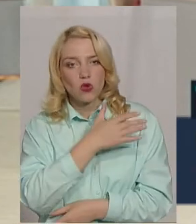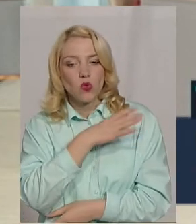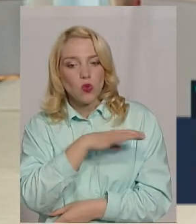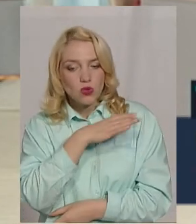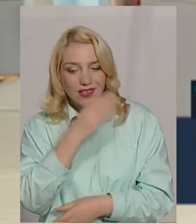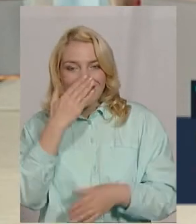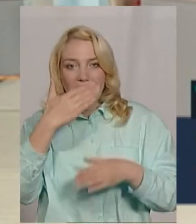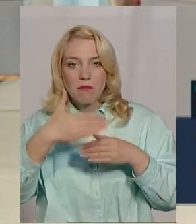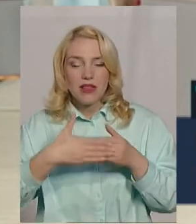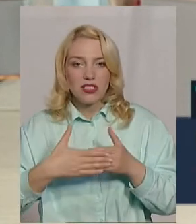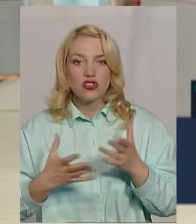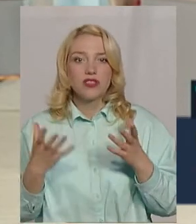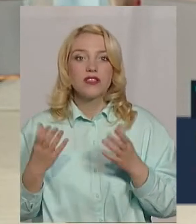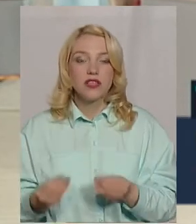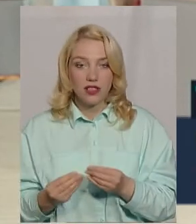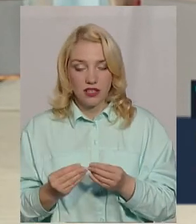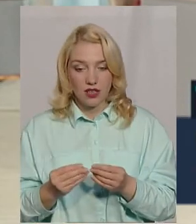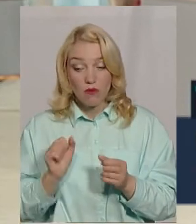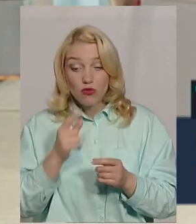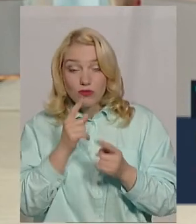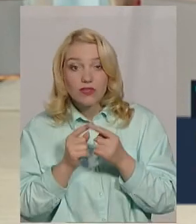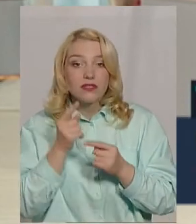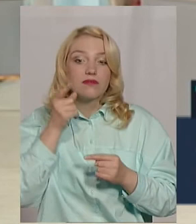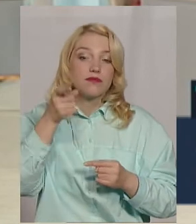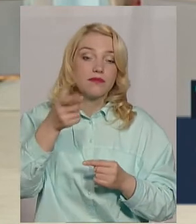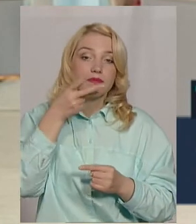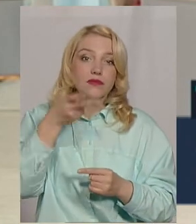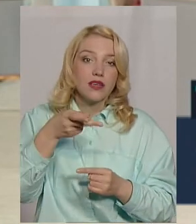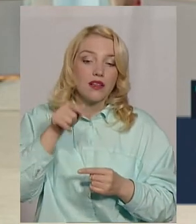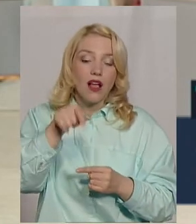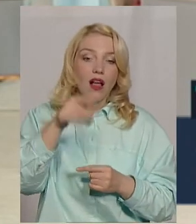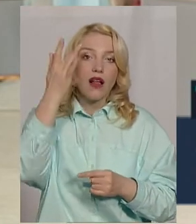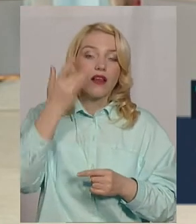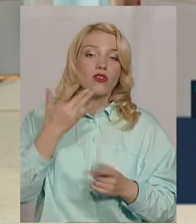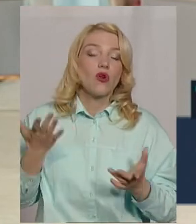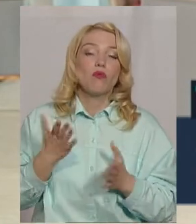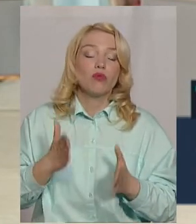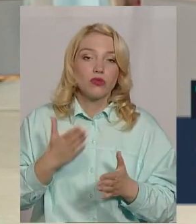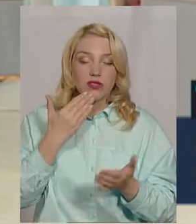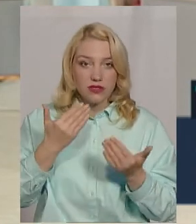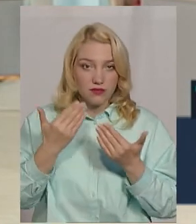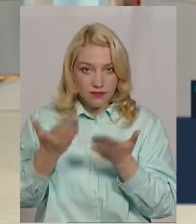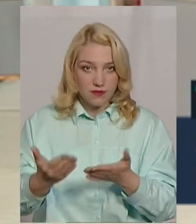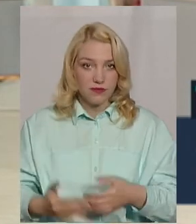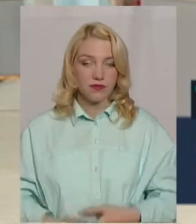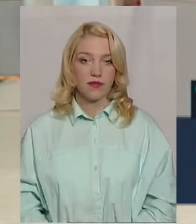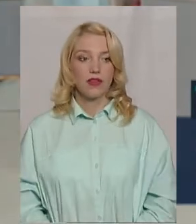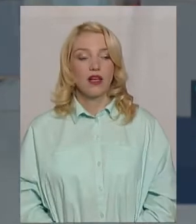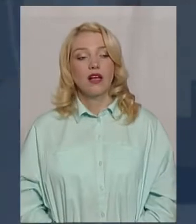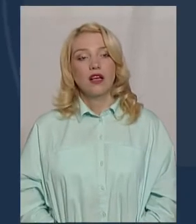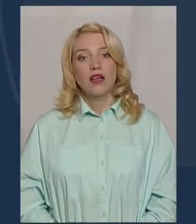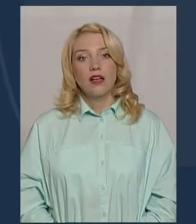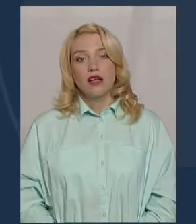найближчі дні? І можливо, зазернемо ще трошки далі, взагалі, яким має бути літо, якщо можливо це спрогнозувати? Подальше літо.